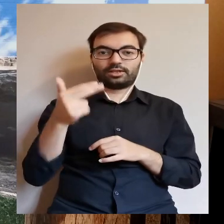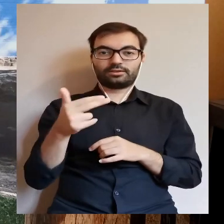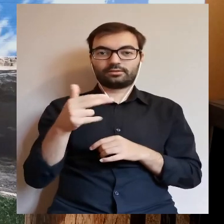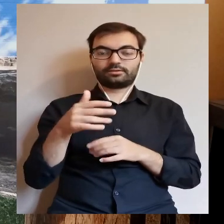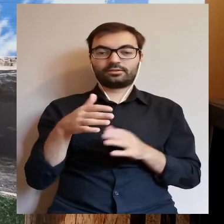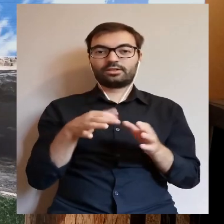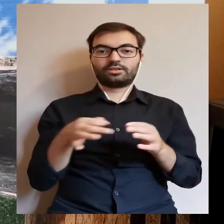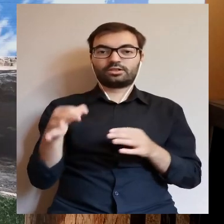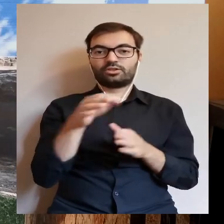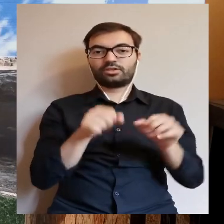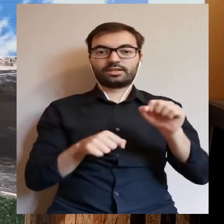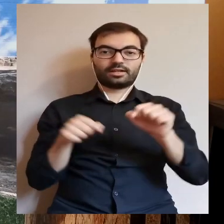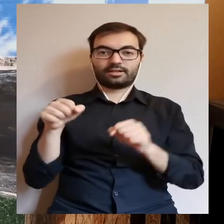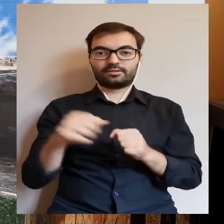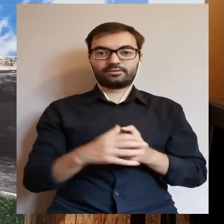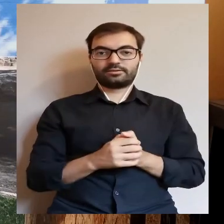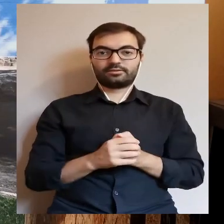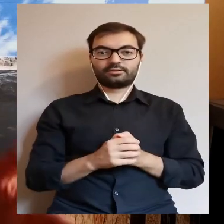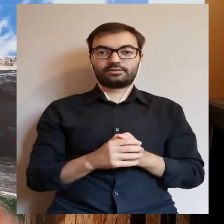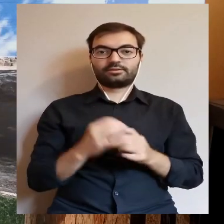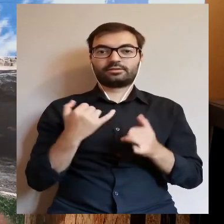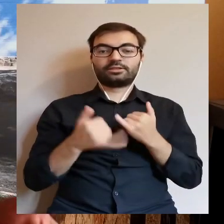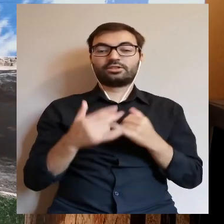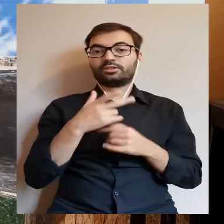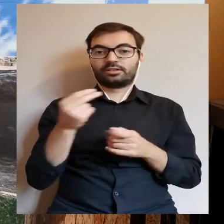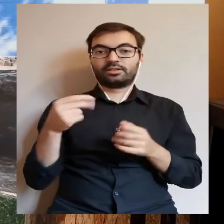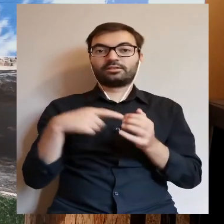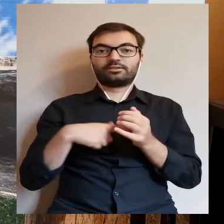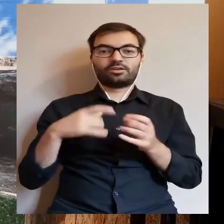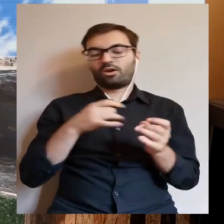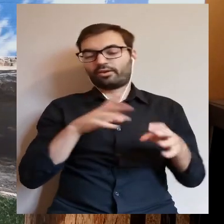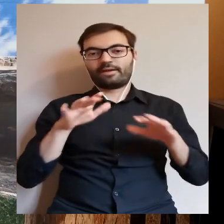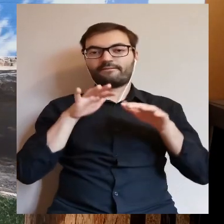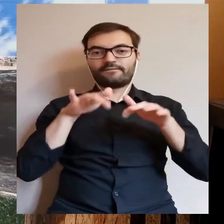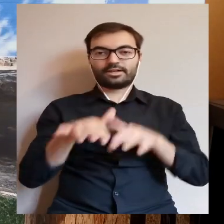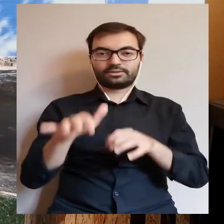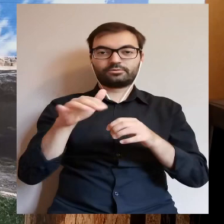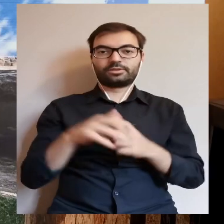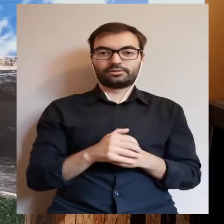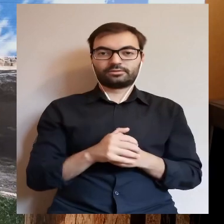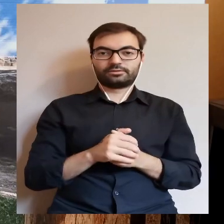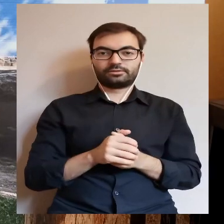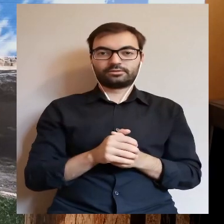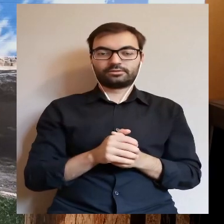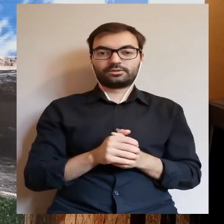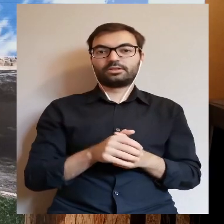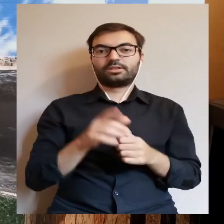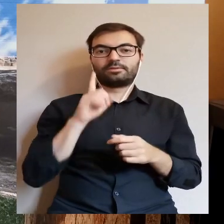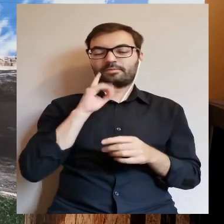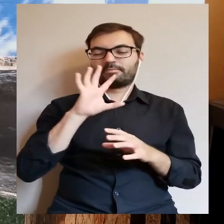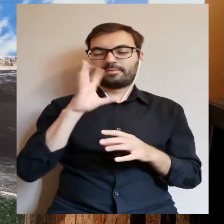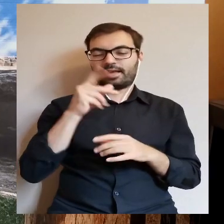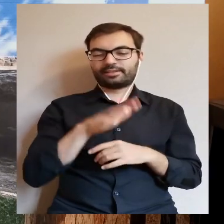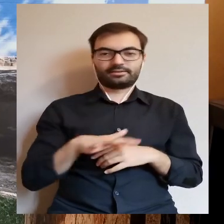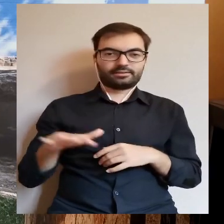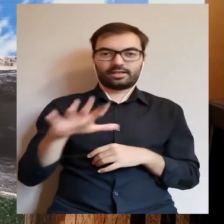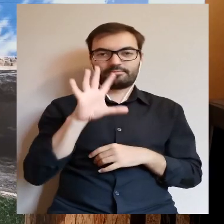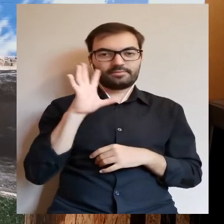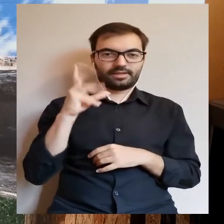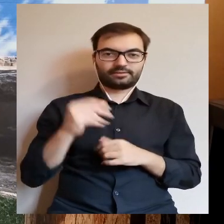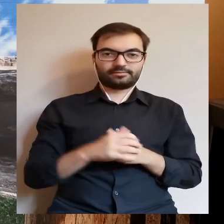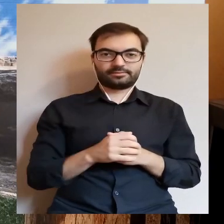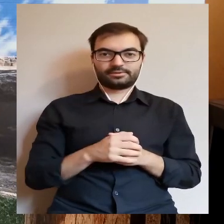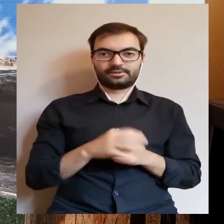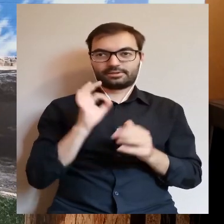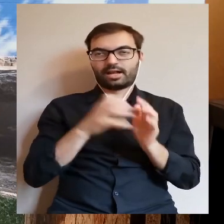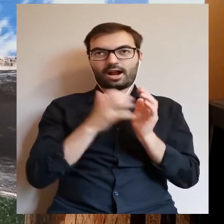Lucień i po tym jeziorze kajakiem popływać. No i a jeżeli nie, no to od razu do Wisły. I też piękne tereny po